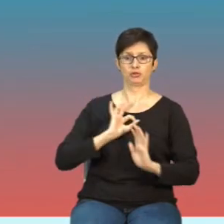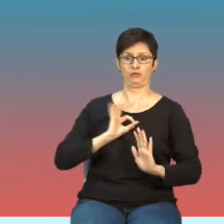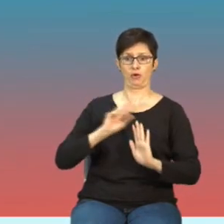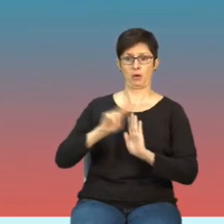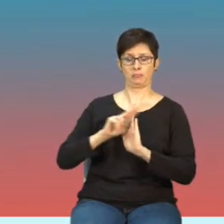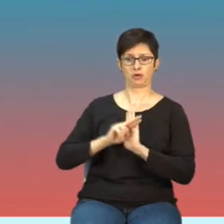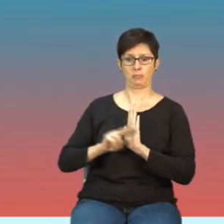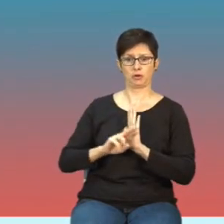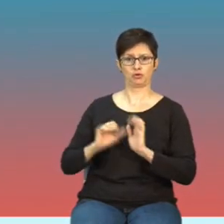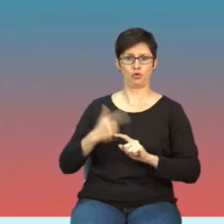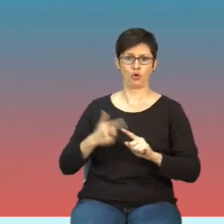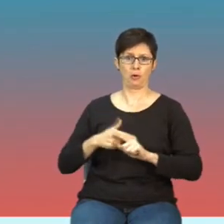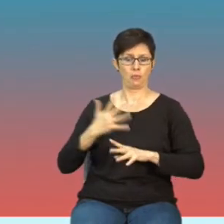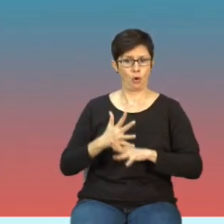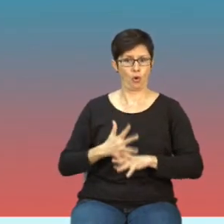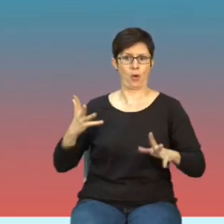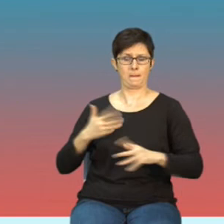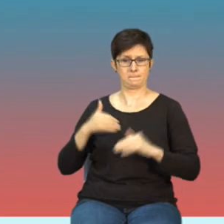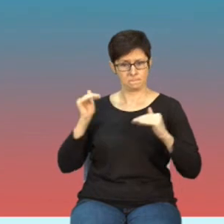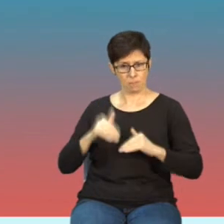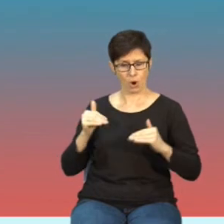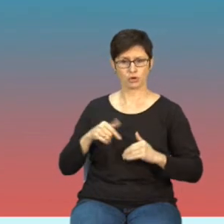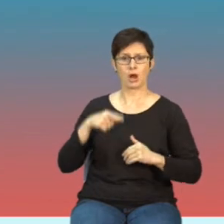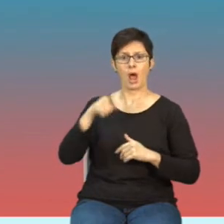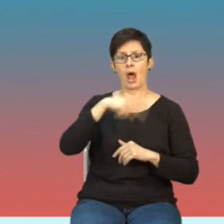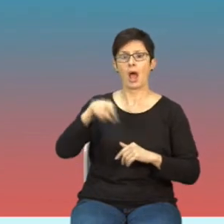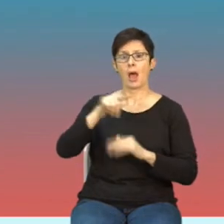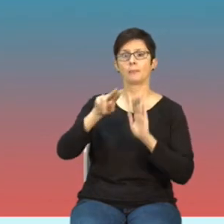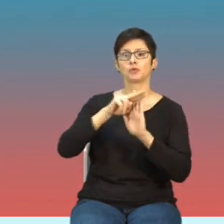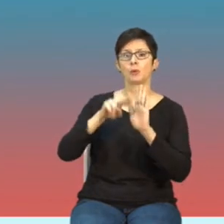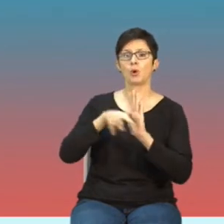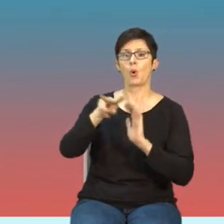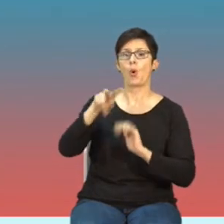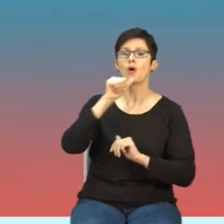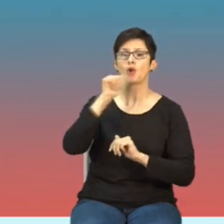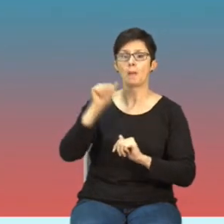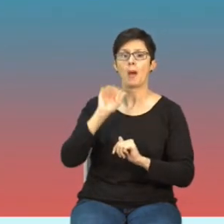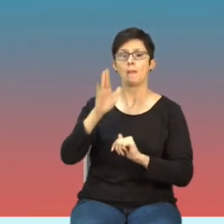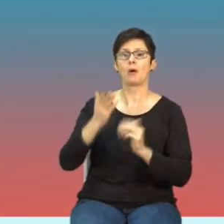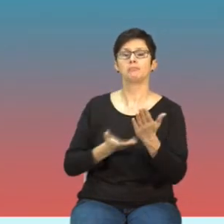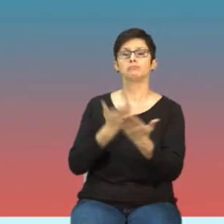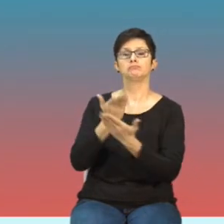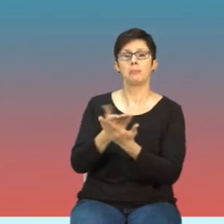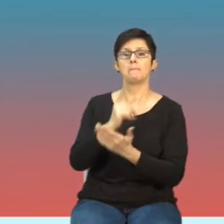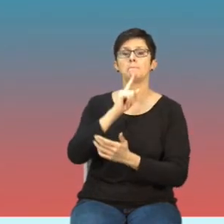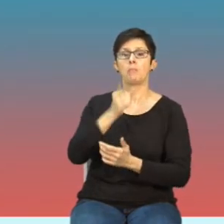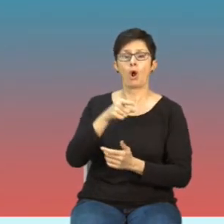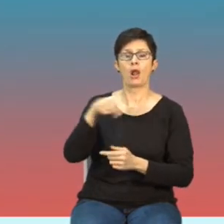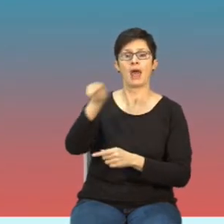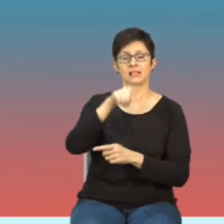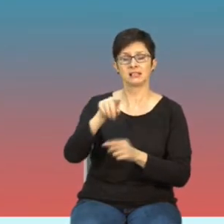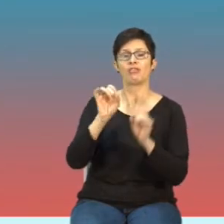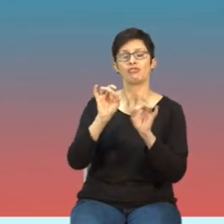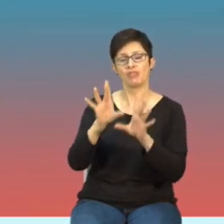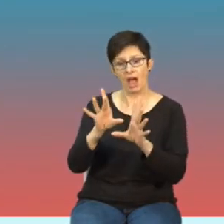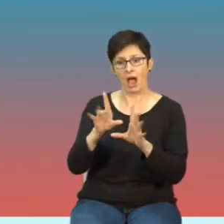rekomendacje bo rekomendacja tylko to jest sugerowanie jeżeli chodzi o ochronę